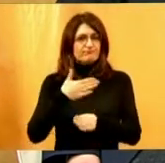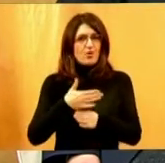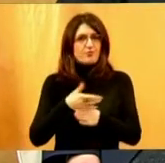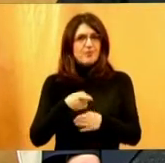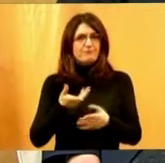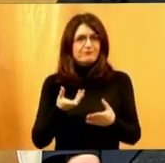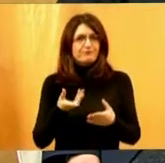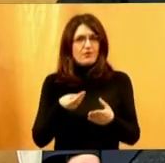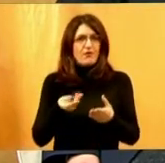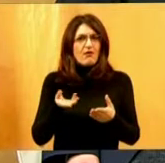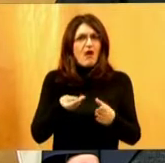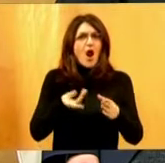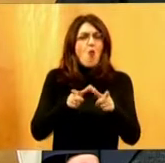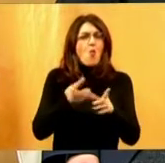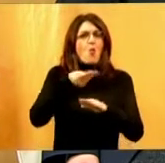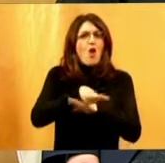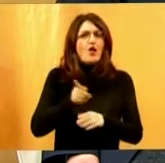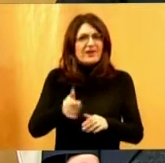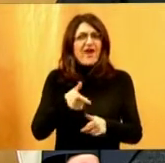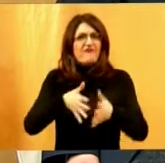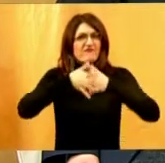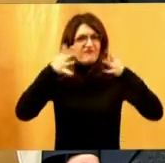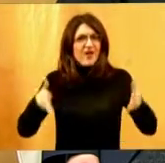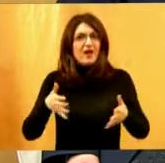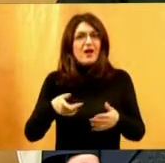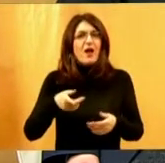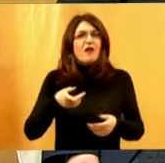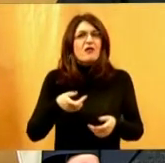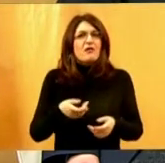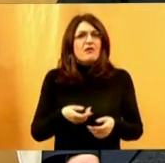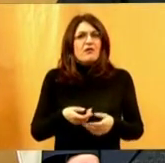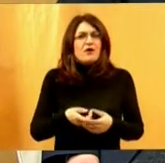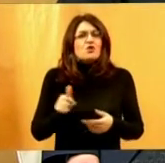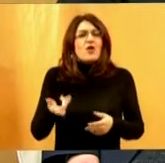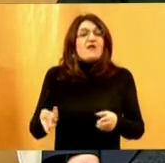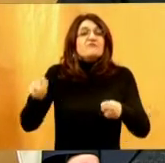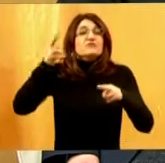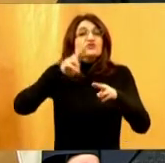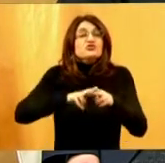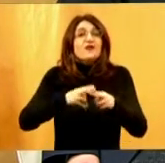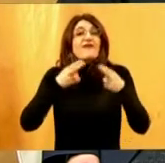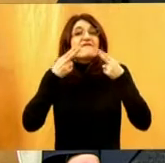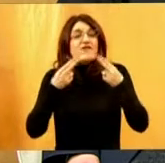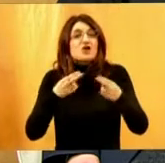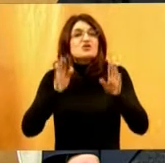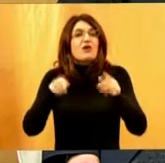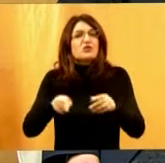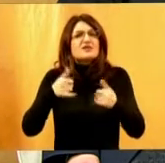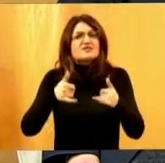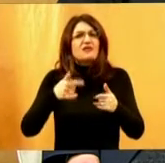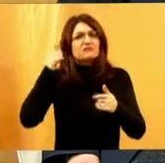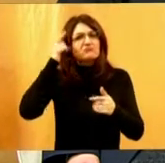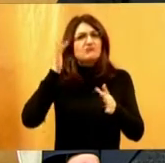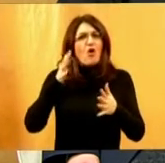ulog je zaista velik. I mnogo veći nego što je ta cifra danas oko 100.000